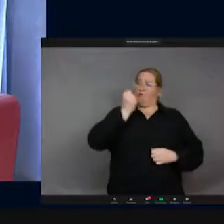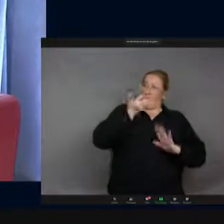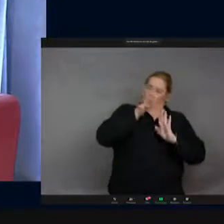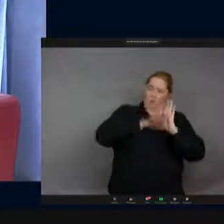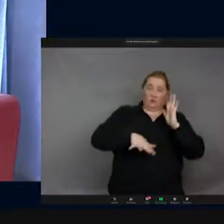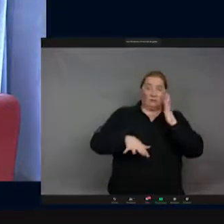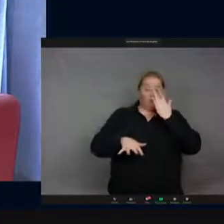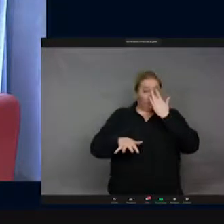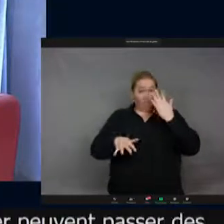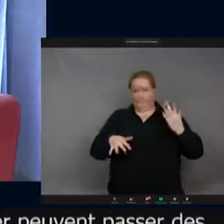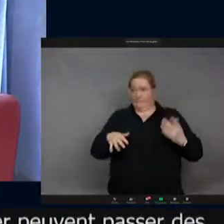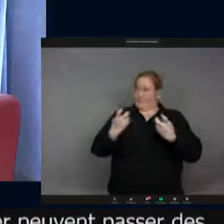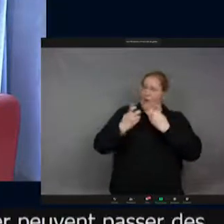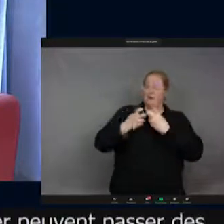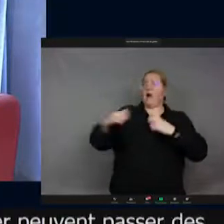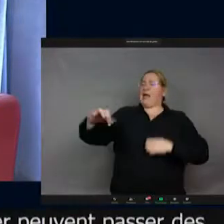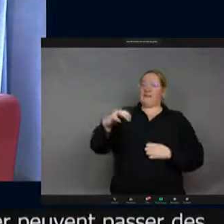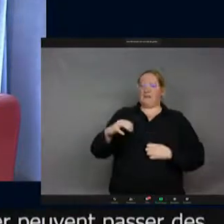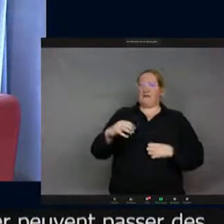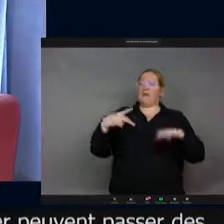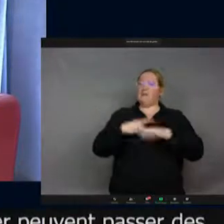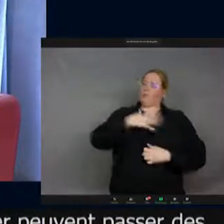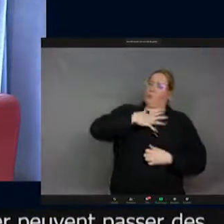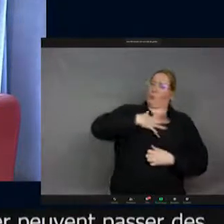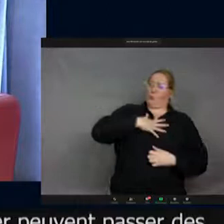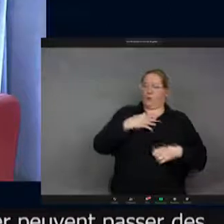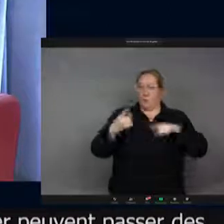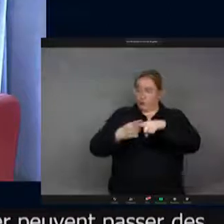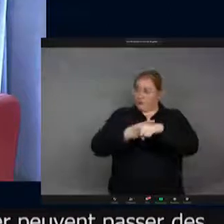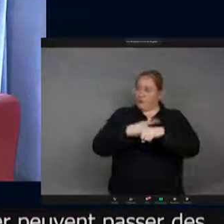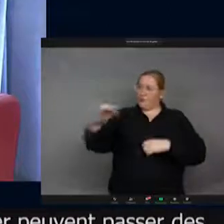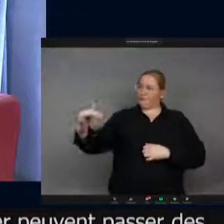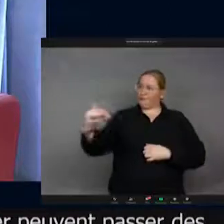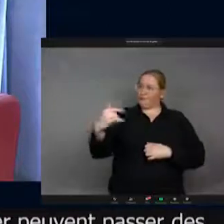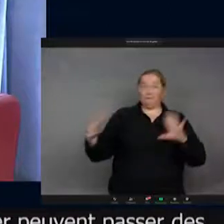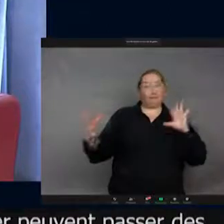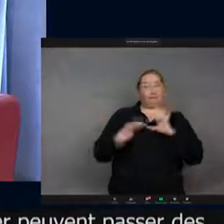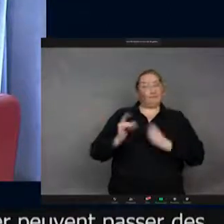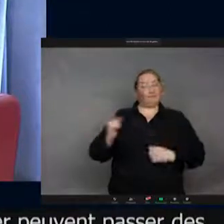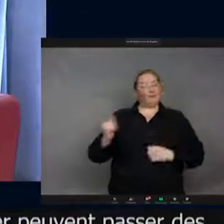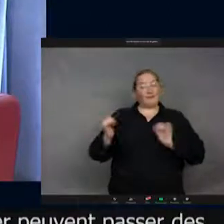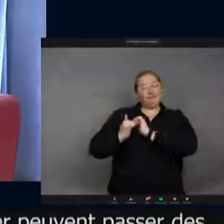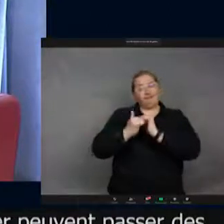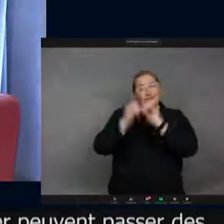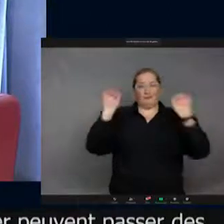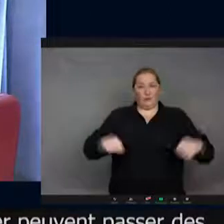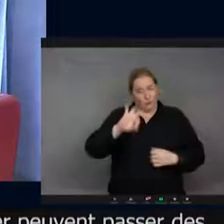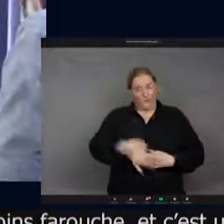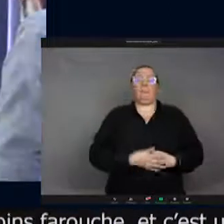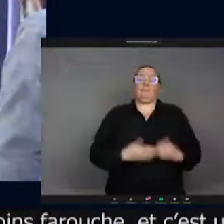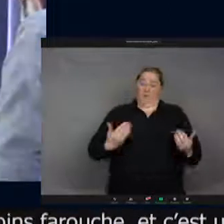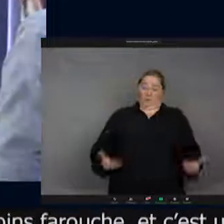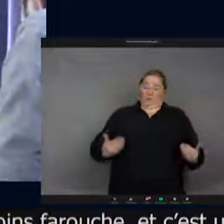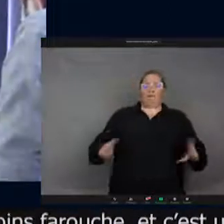devient de moins en moins farouge, qui vit avec eux et c'est un individu insecte. Donc oui, on peut apprivoiser un insecte. En ce moment, sur Internet,